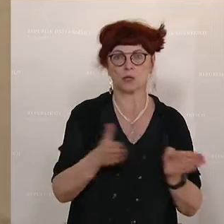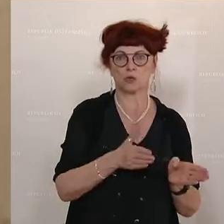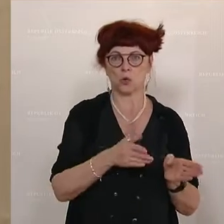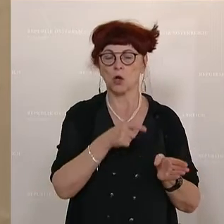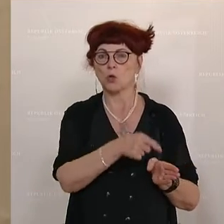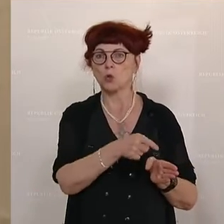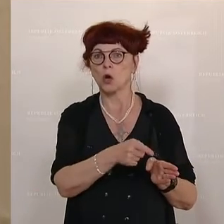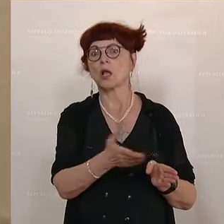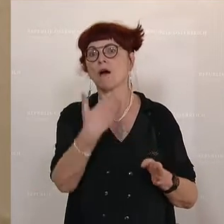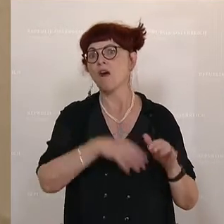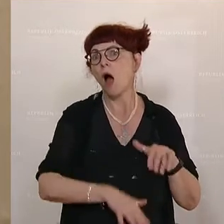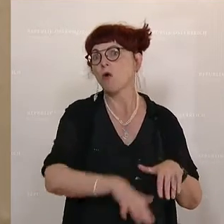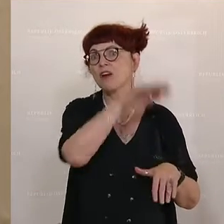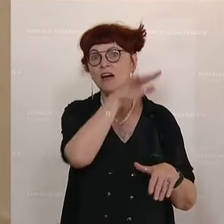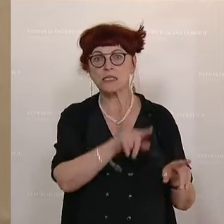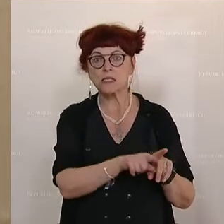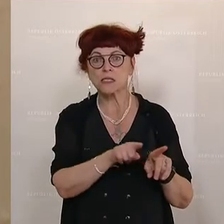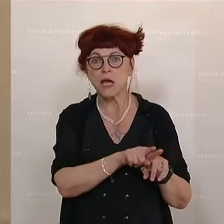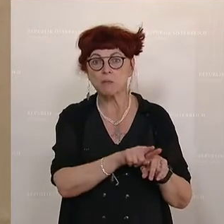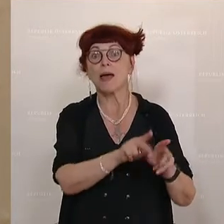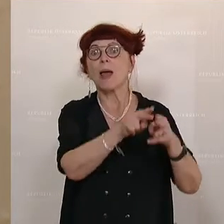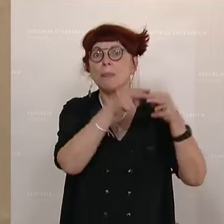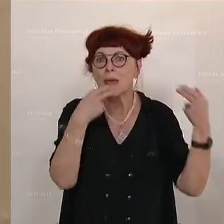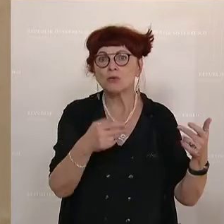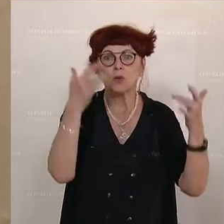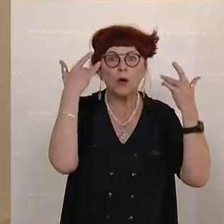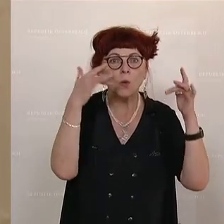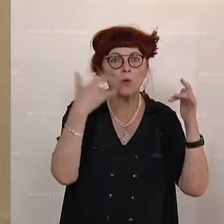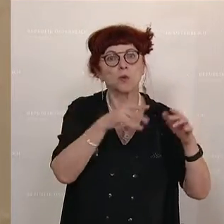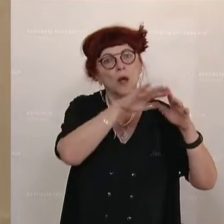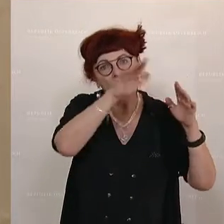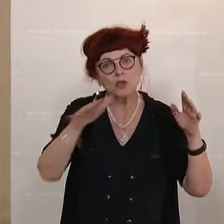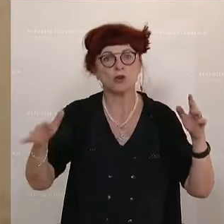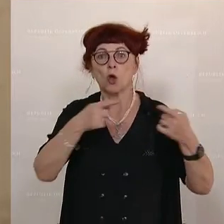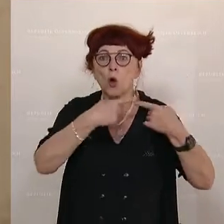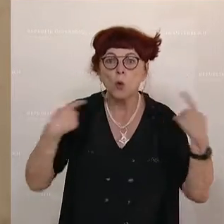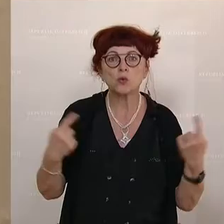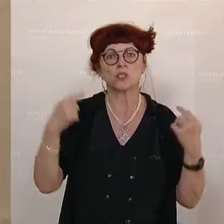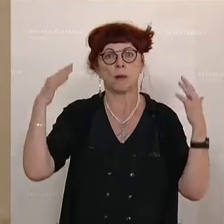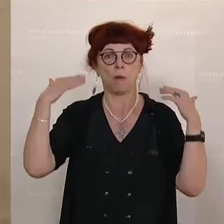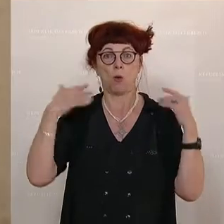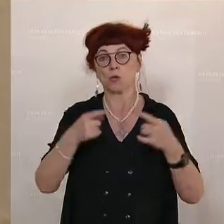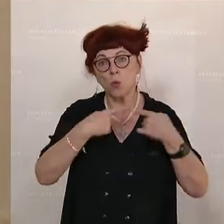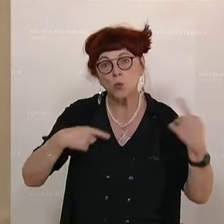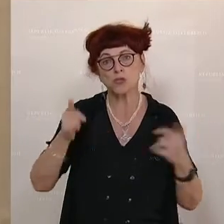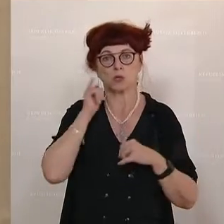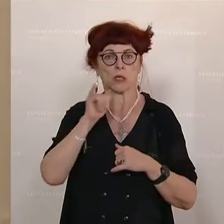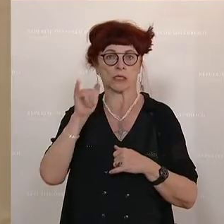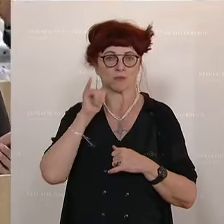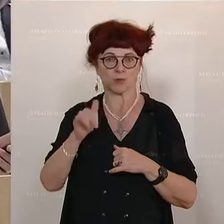wo wir eigentlich aufgewachsen sind, in unserer Natur- und Kulturlandschaft, mit unseren Bauern und mit unserem Tourismus. Dankeschön.